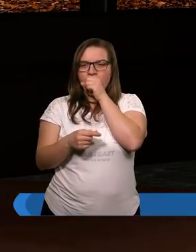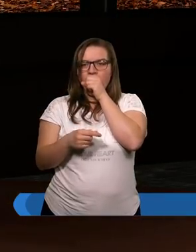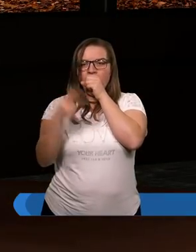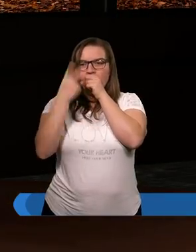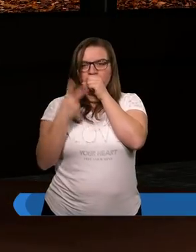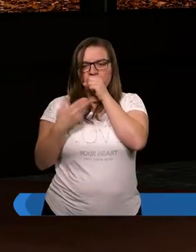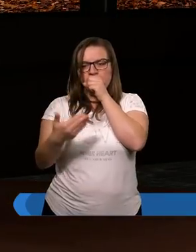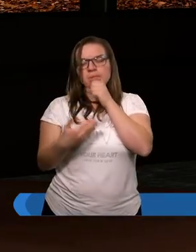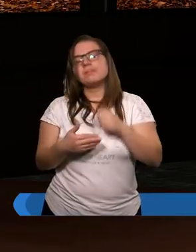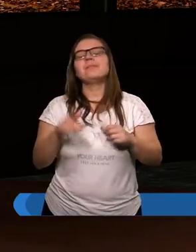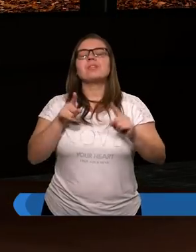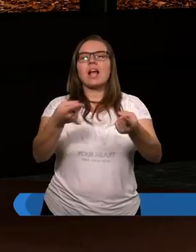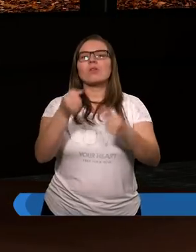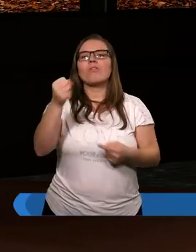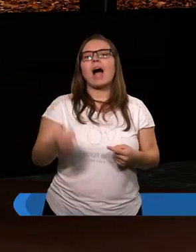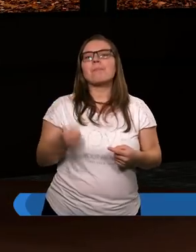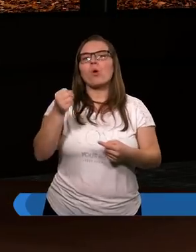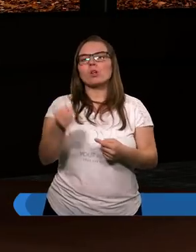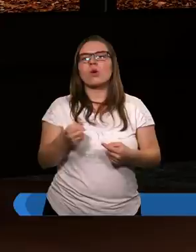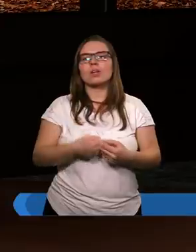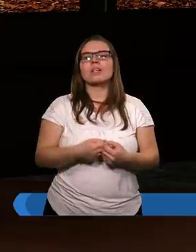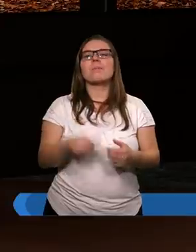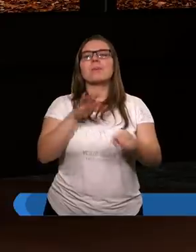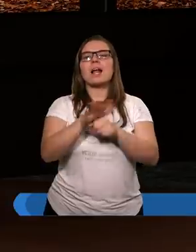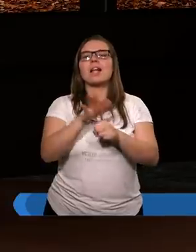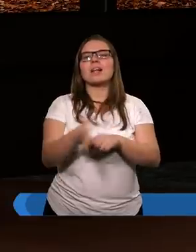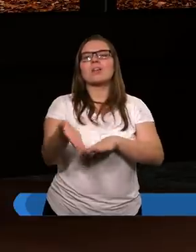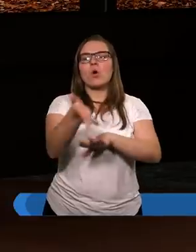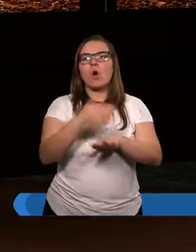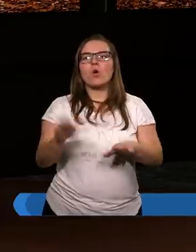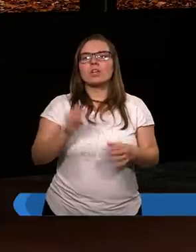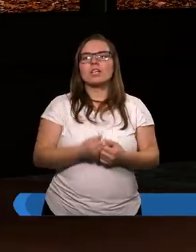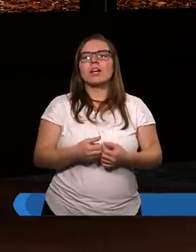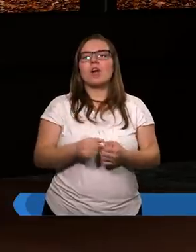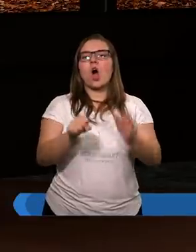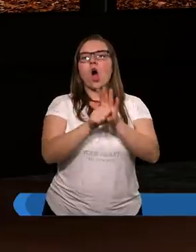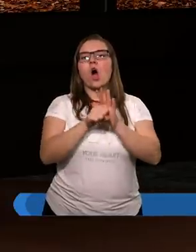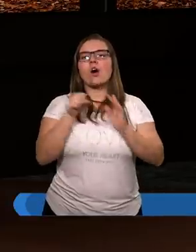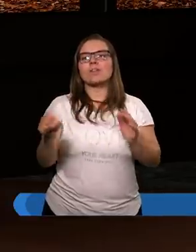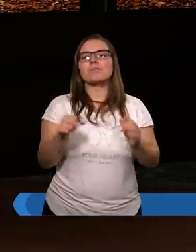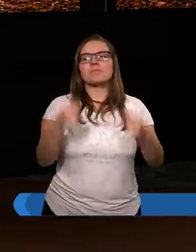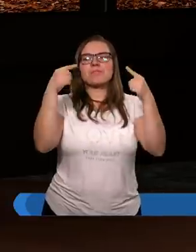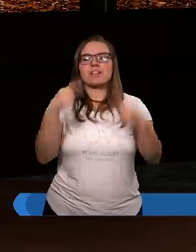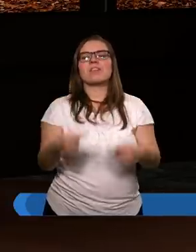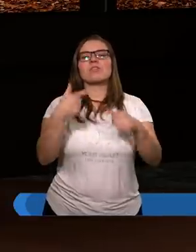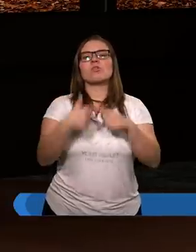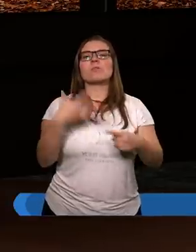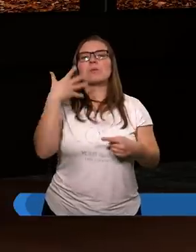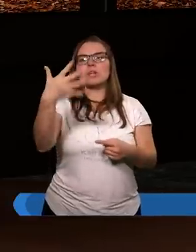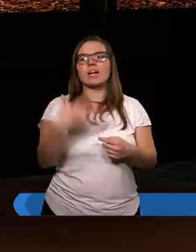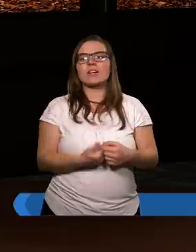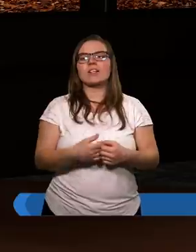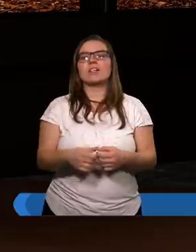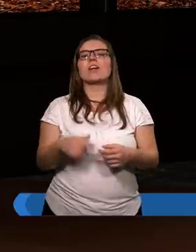Czytam z Dziejów Apostolskich XV rozdziału od wiersza XXV.